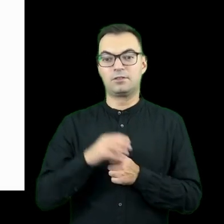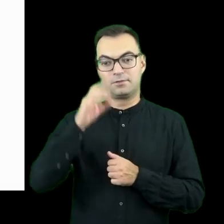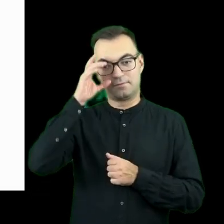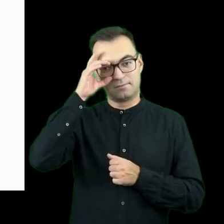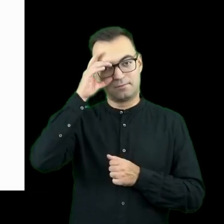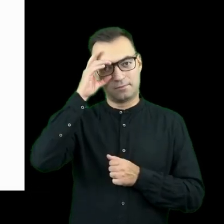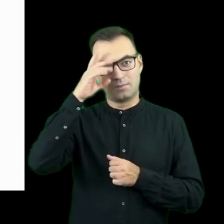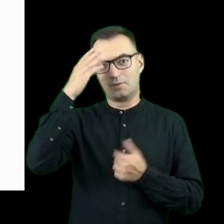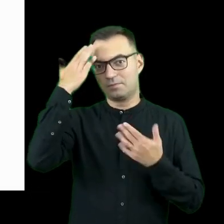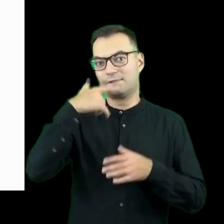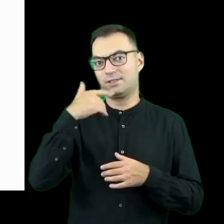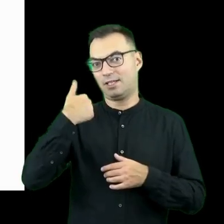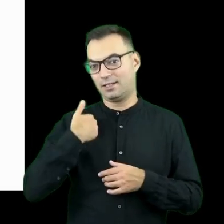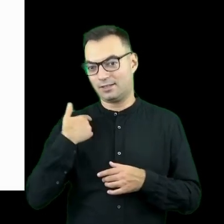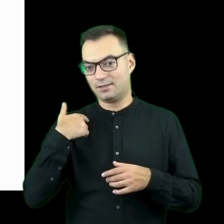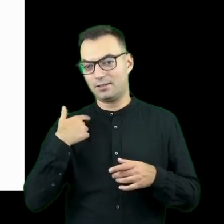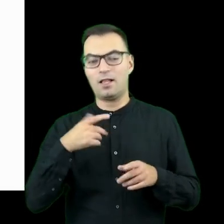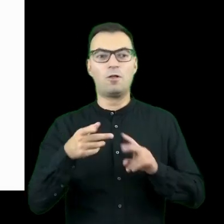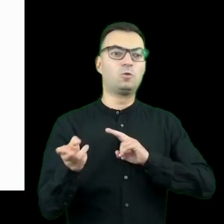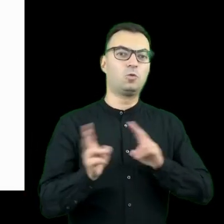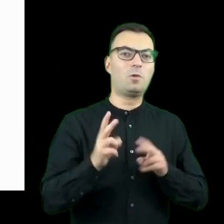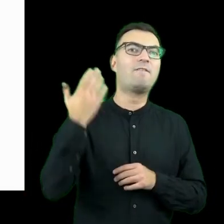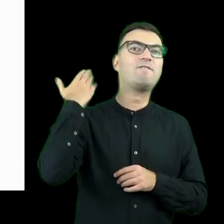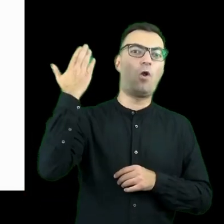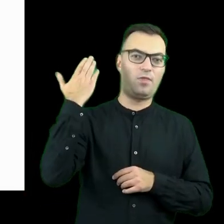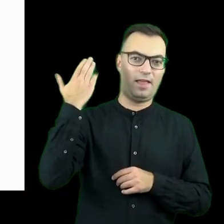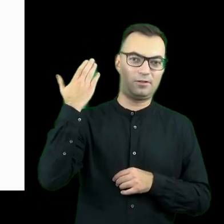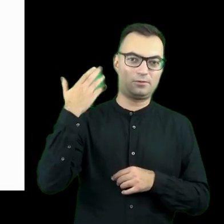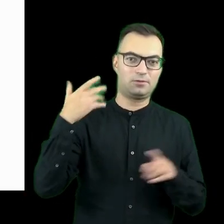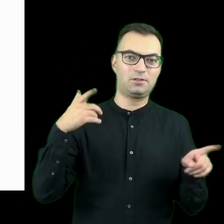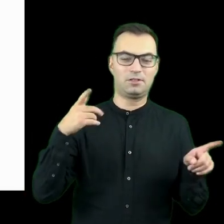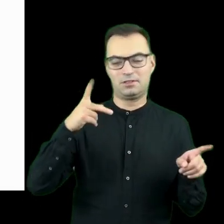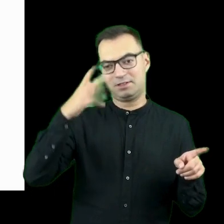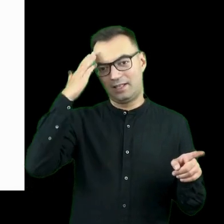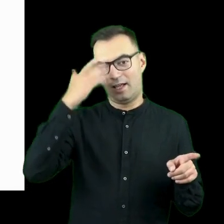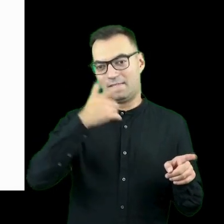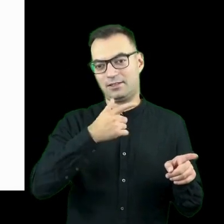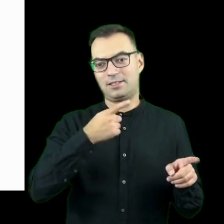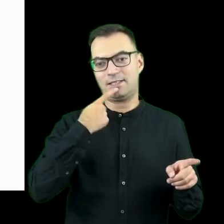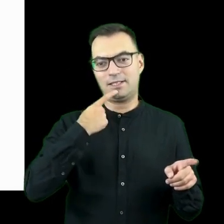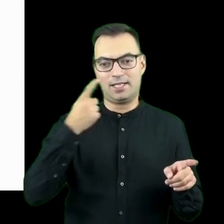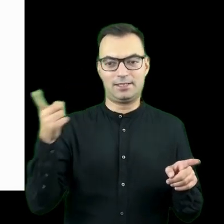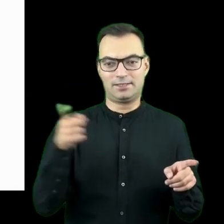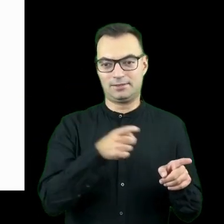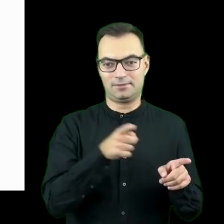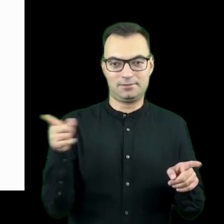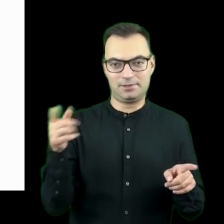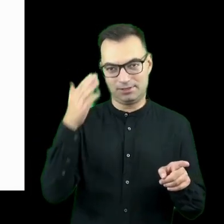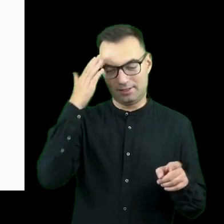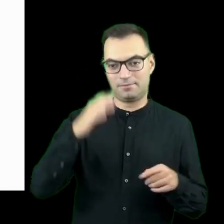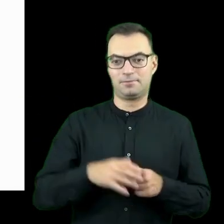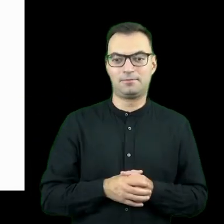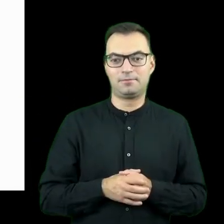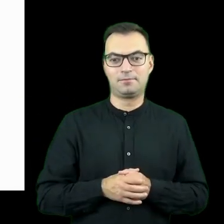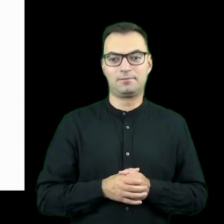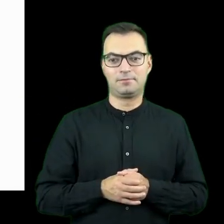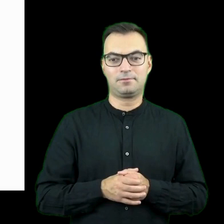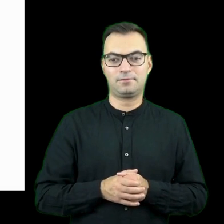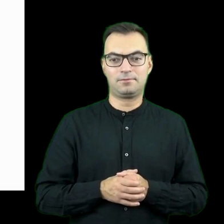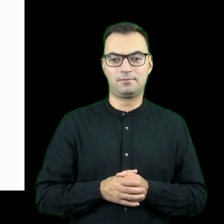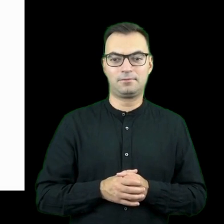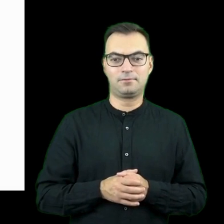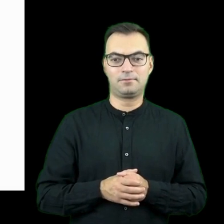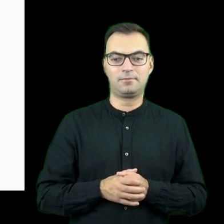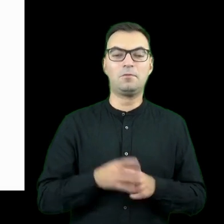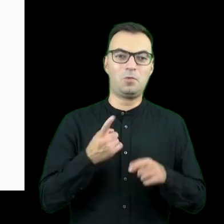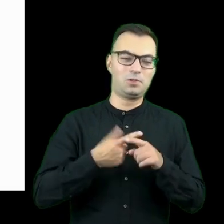niekorzystającymi z języka angielskiego oraz tłumaczy, wolontariuszy, czyli osób, które znają język zagraniczny